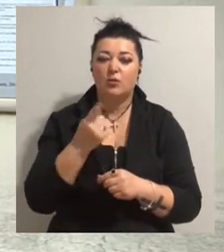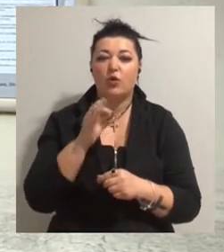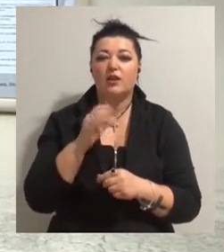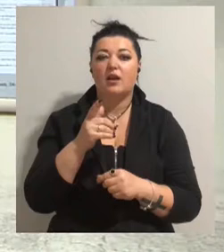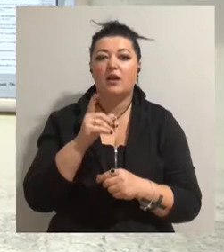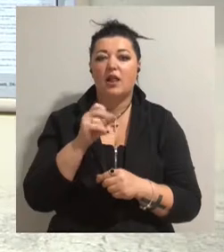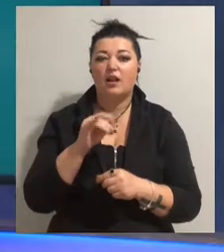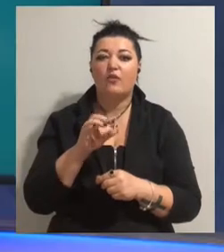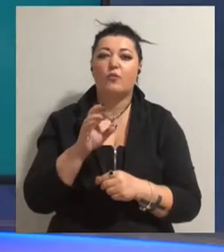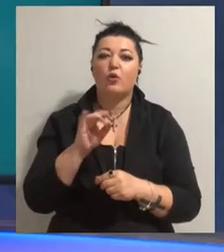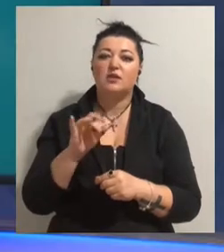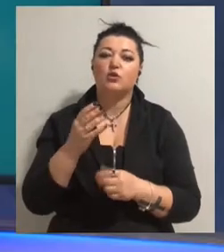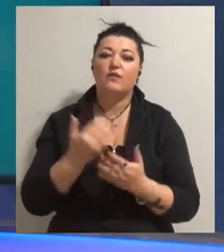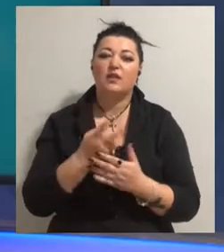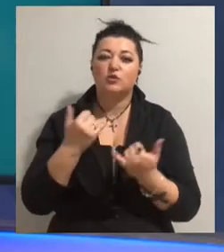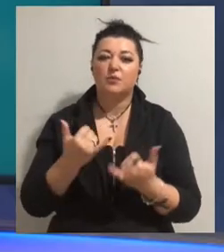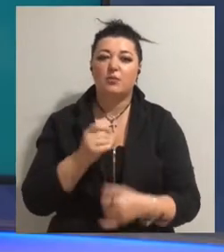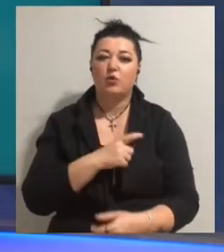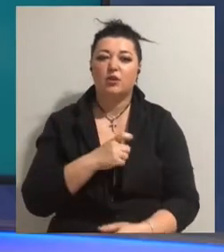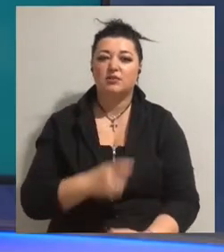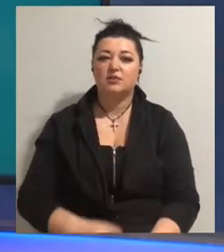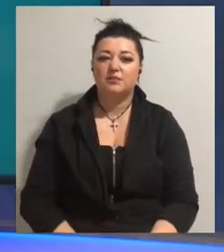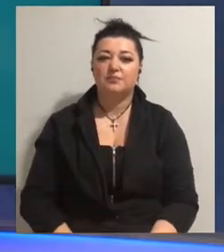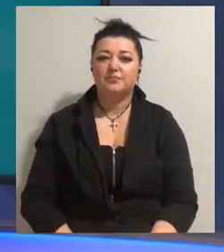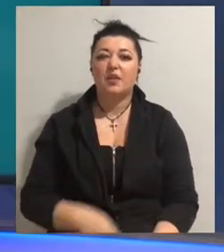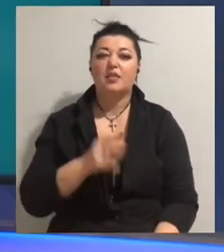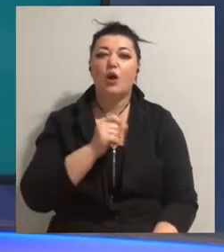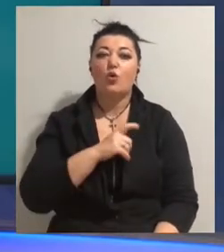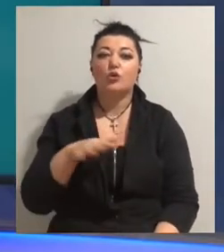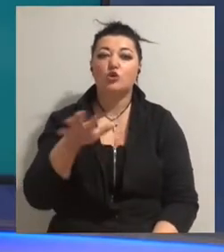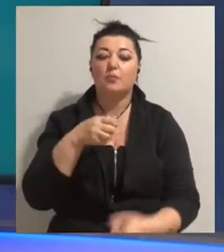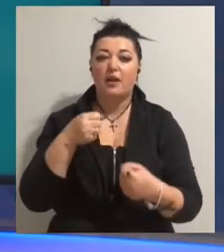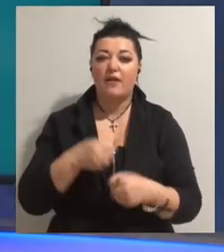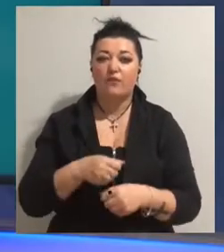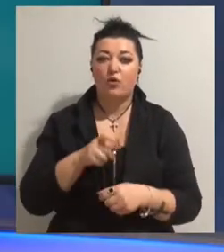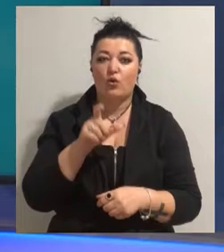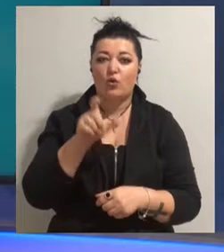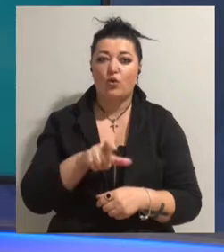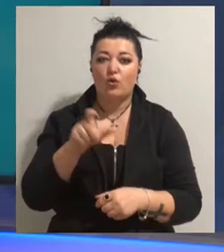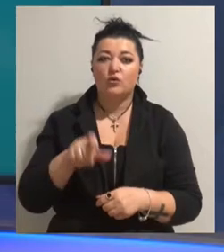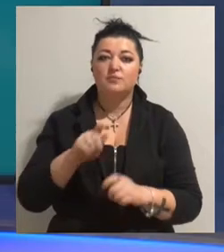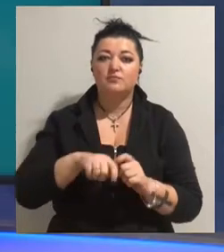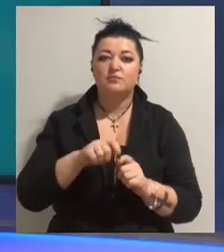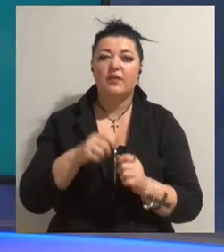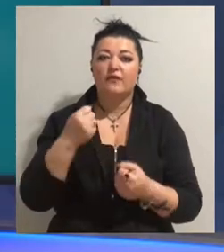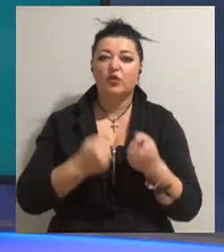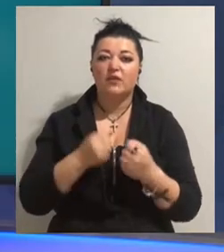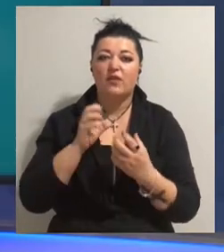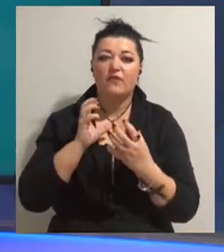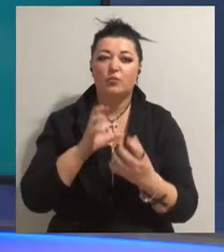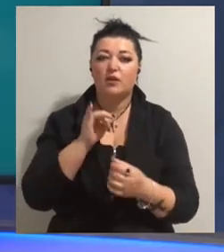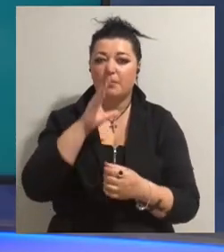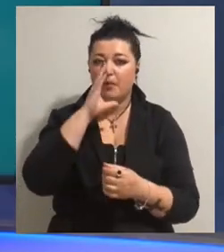новини на Суспільному, Одеса. На Одесьчині правоохоронці перевіряють водіїв автобусів та маршрутних таксі на